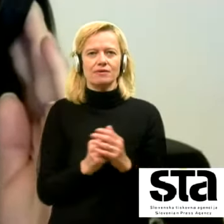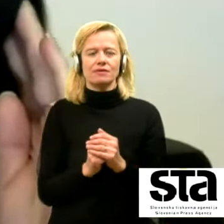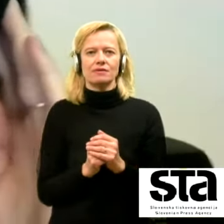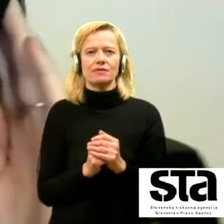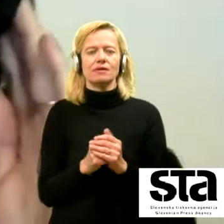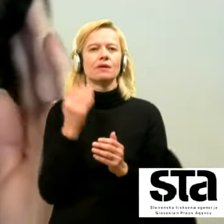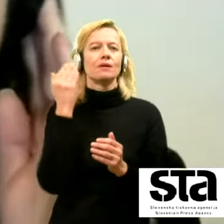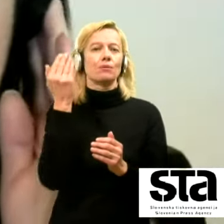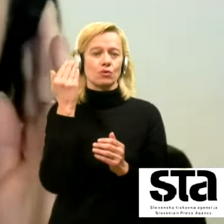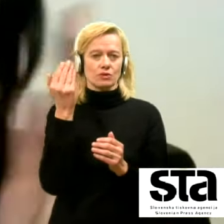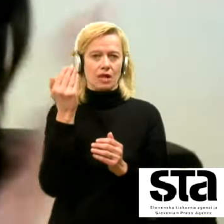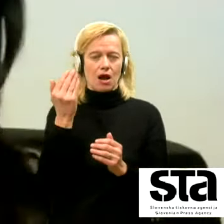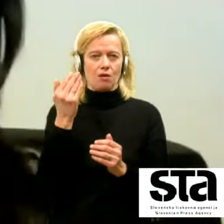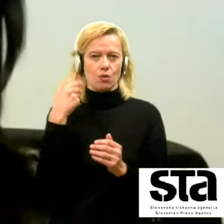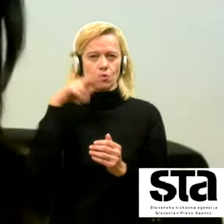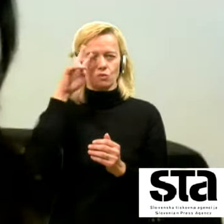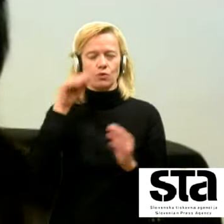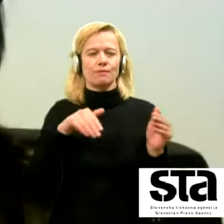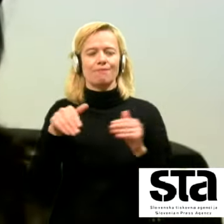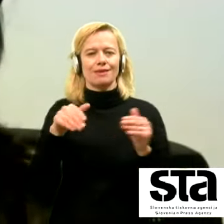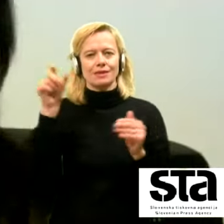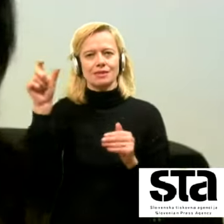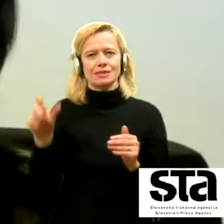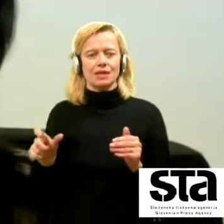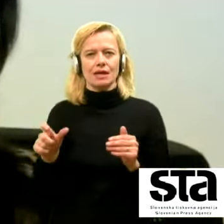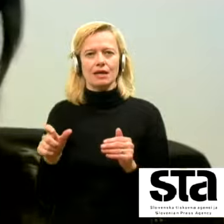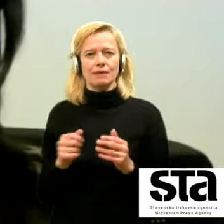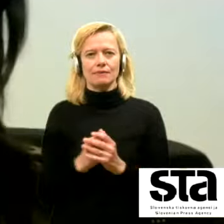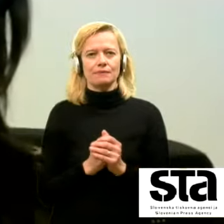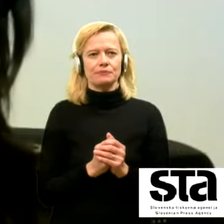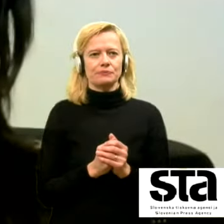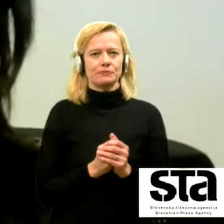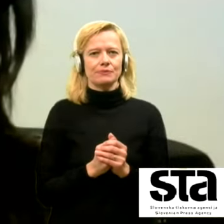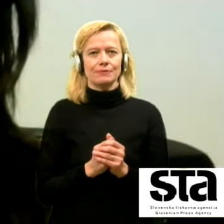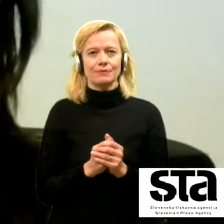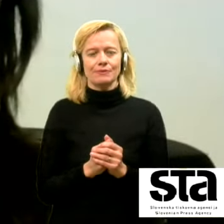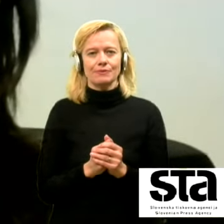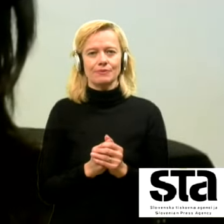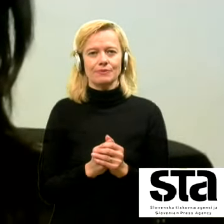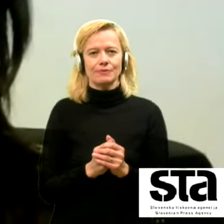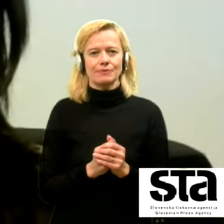Ja, pozdravljeni gospod minister. Me slišite? Se slišimo?